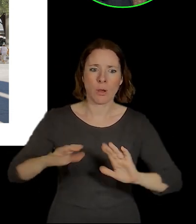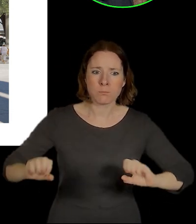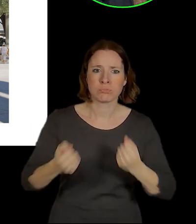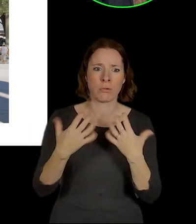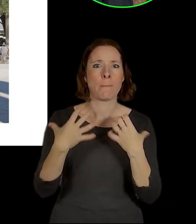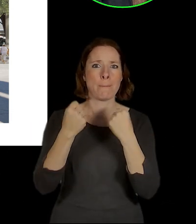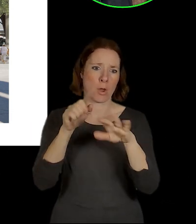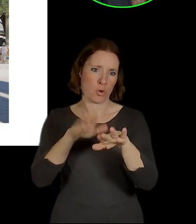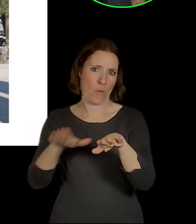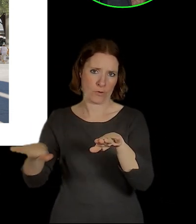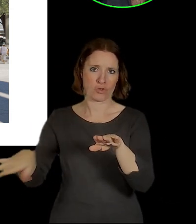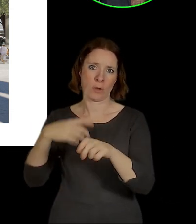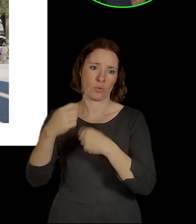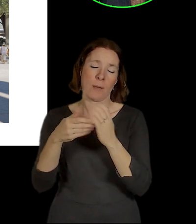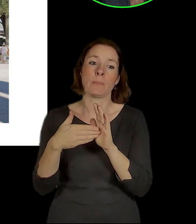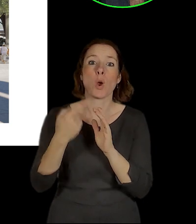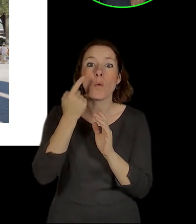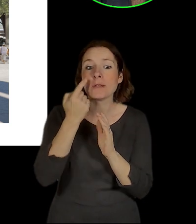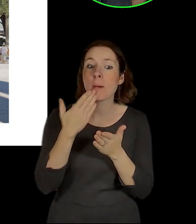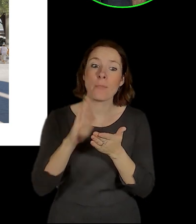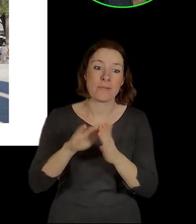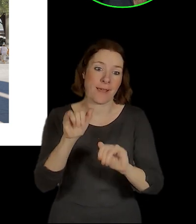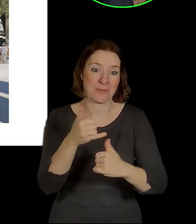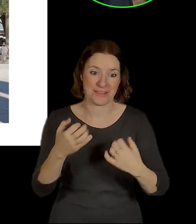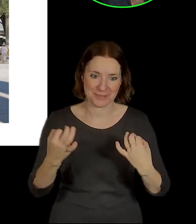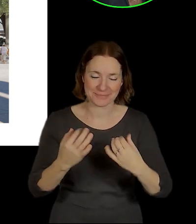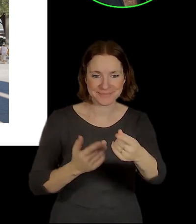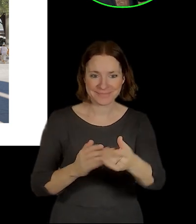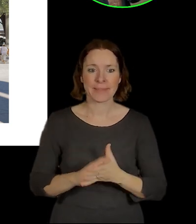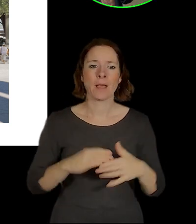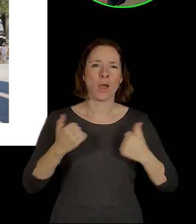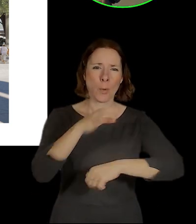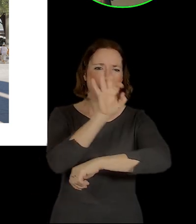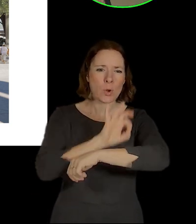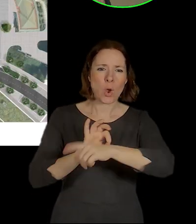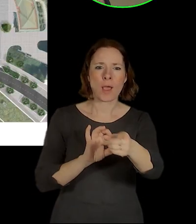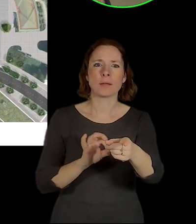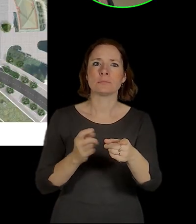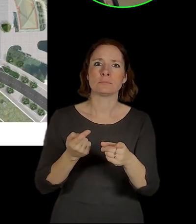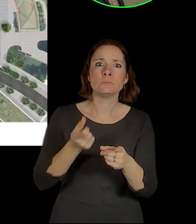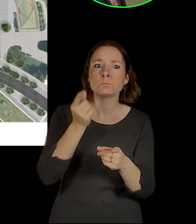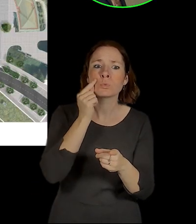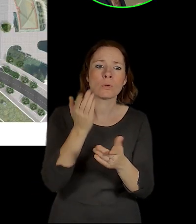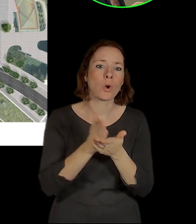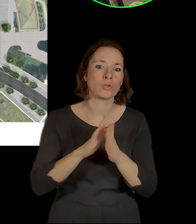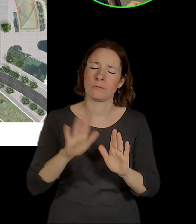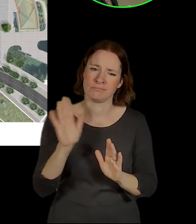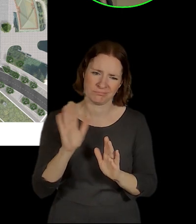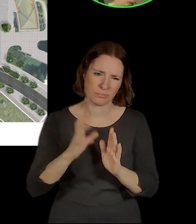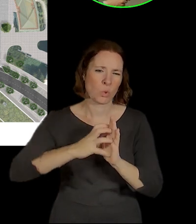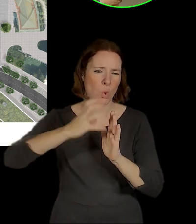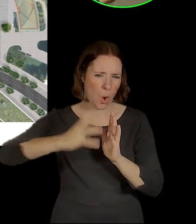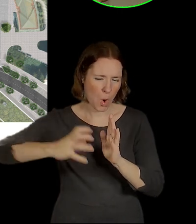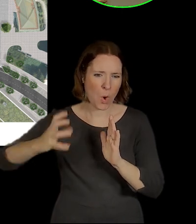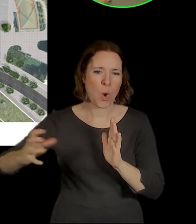Uvidíme, jak to klapne. Každopádně tohle to je projekt na delší lokte a to z toho důvodu, že tady